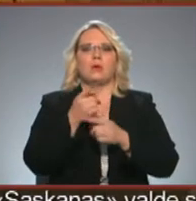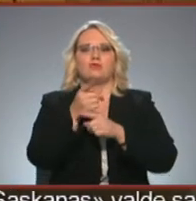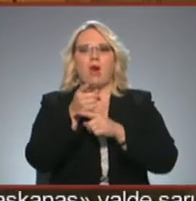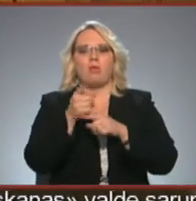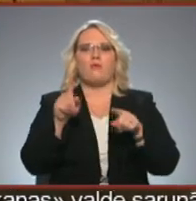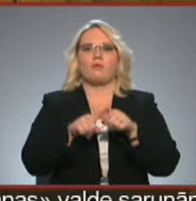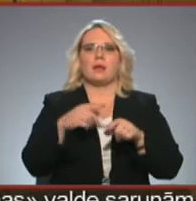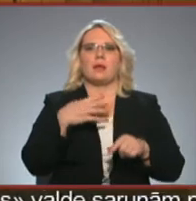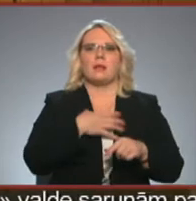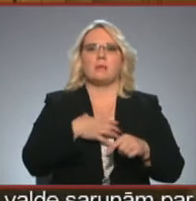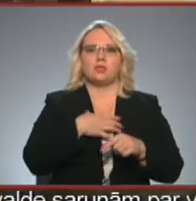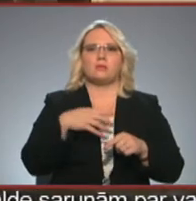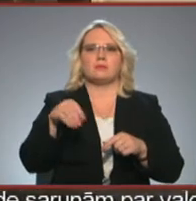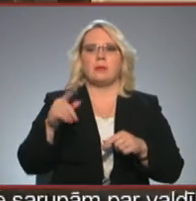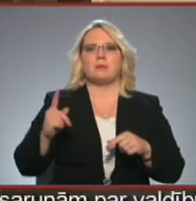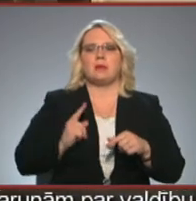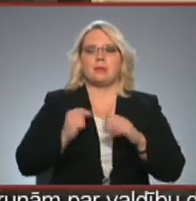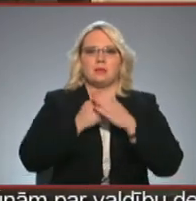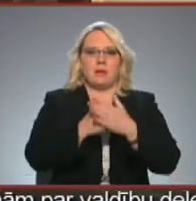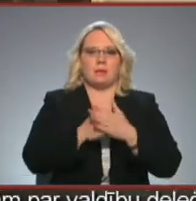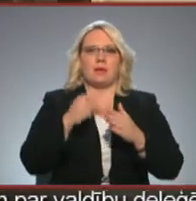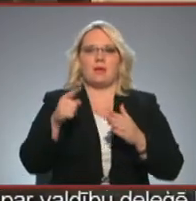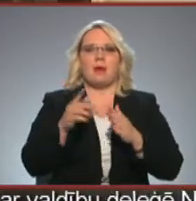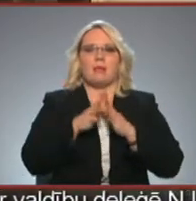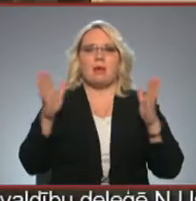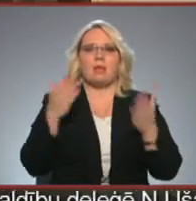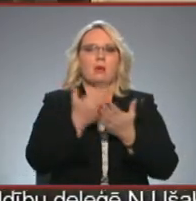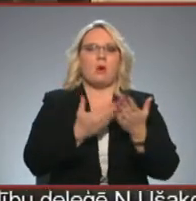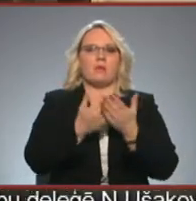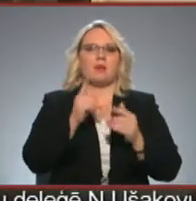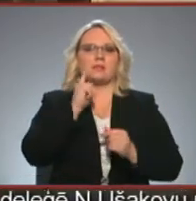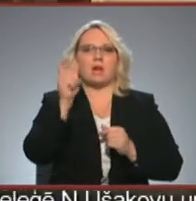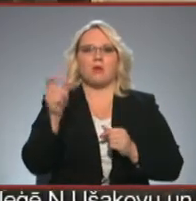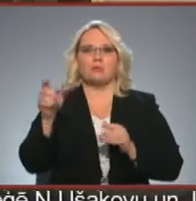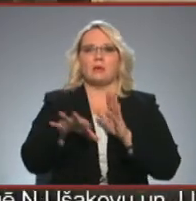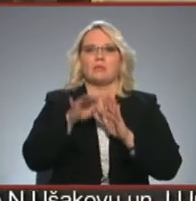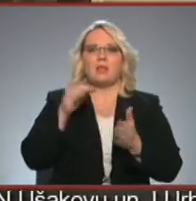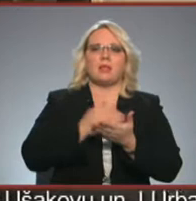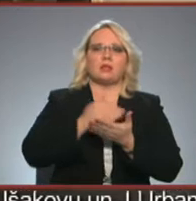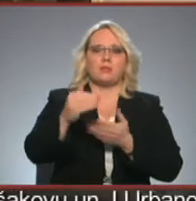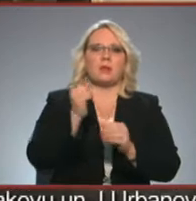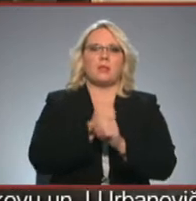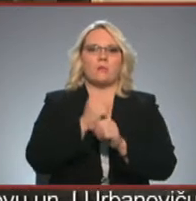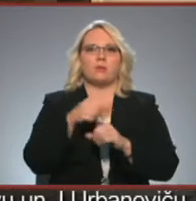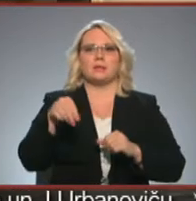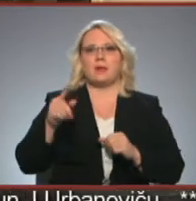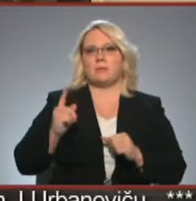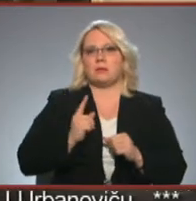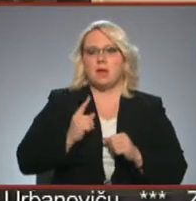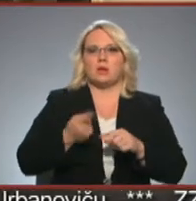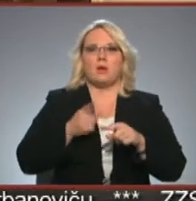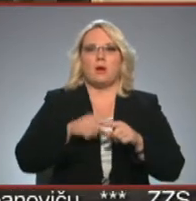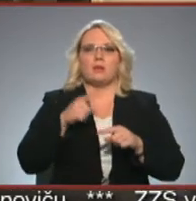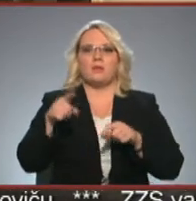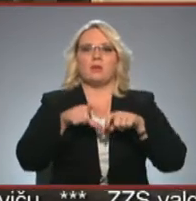gadījumā arī zemesarģas atbalsts. Tā ir lielāka motivācija šiem jauniešiem pēc tam izvēlēties turpināt darboties zemesardzē. Ja